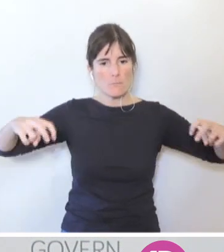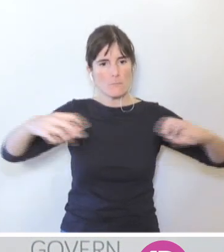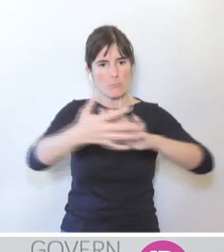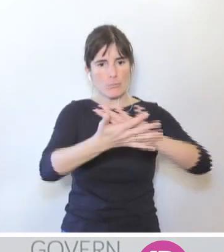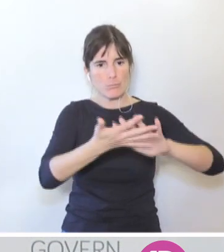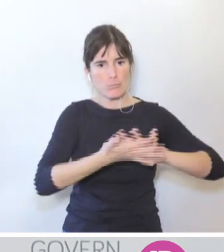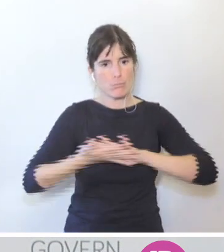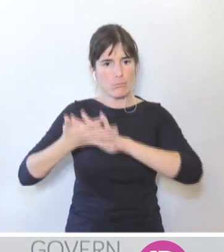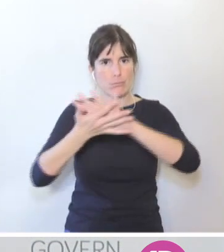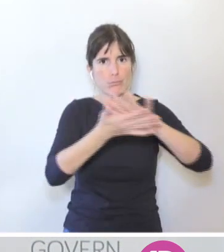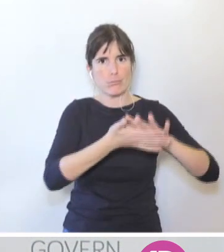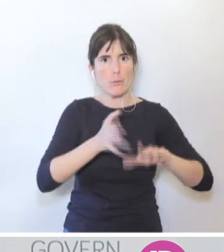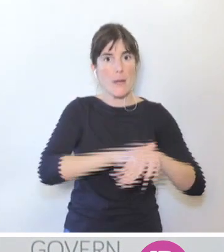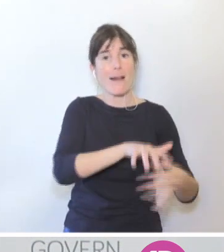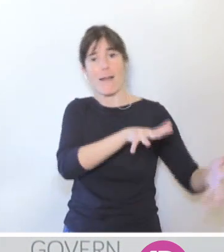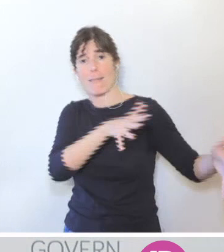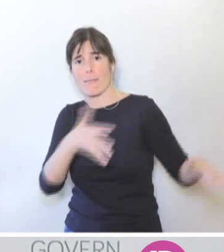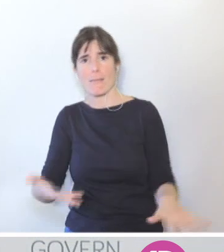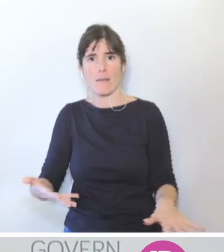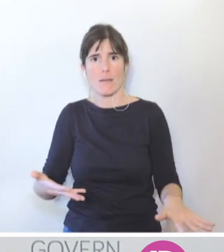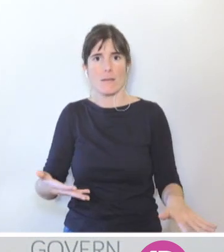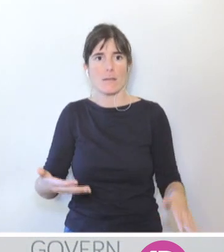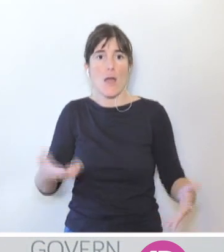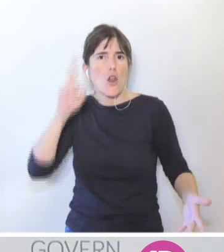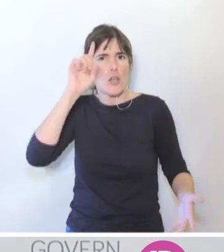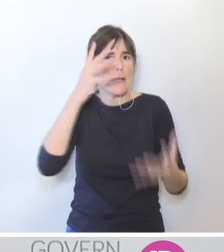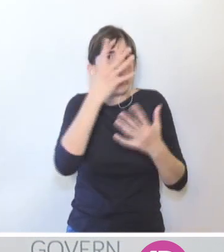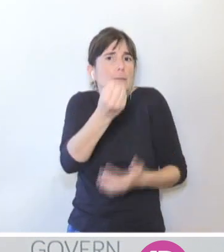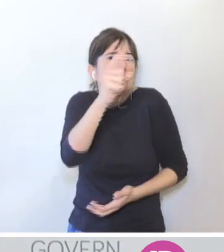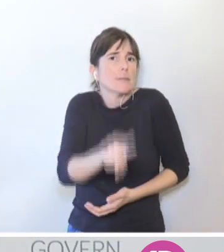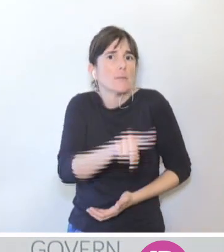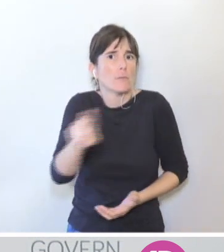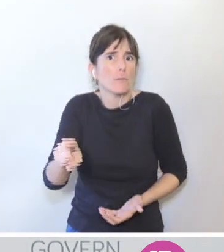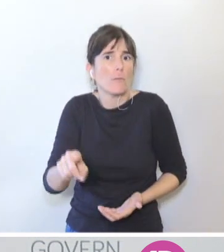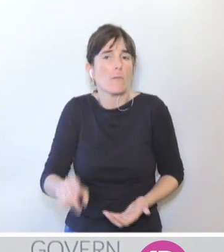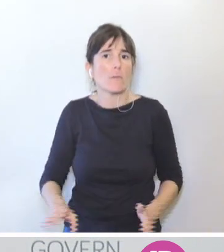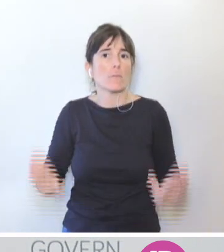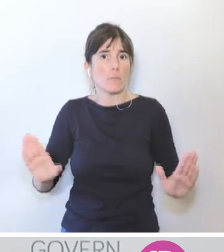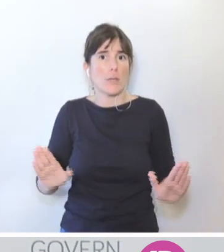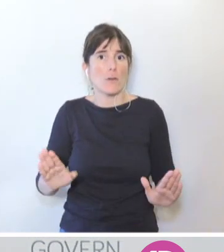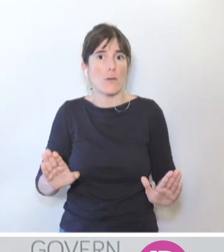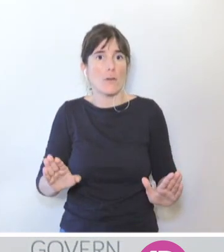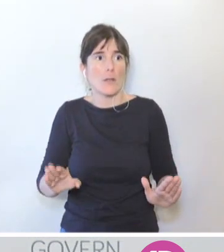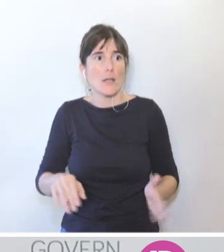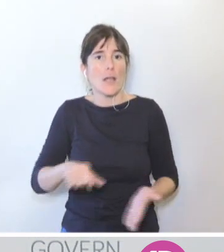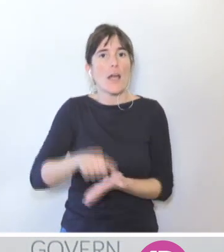En fi, no sé si m'explica. Els representants dels ciutadans de les Illes Balears estan en el Parlament de les Illes Balears.